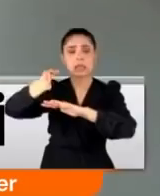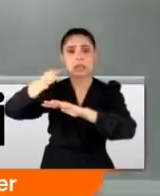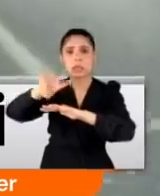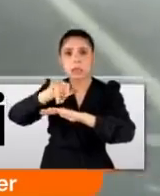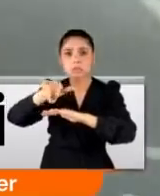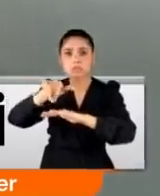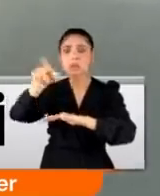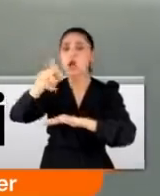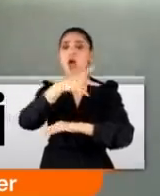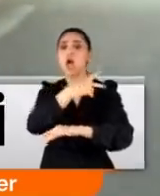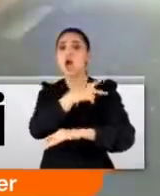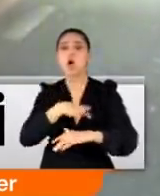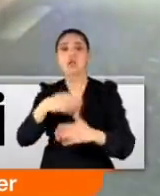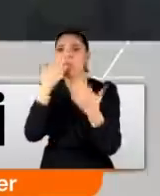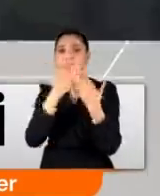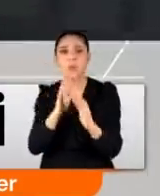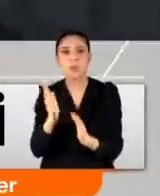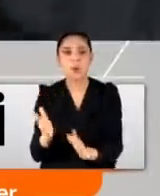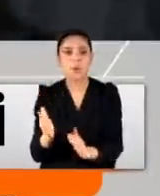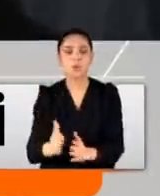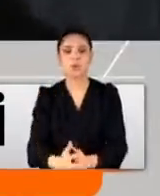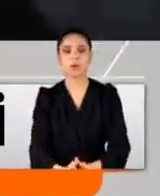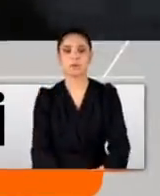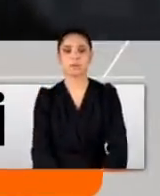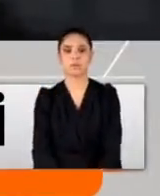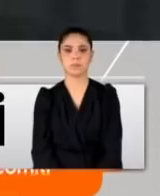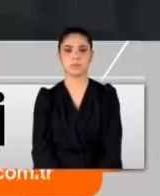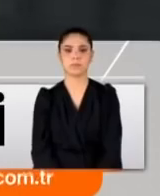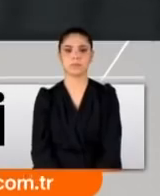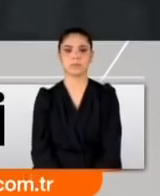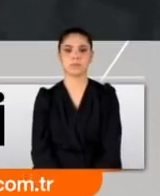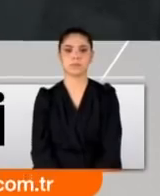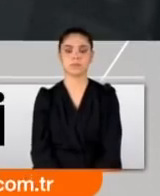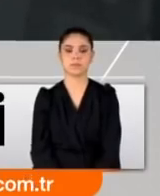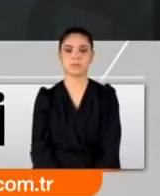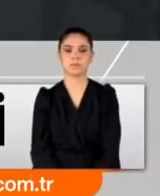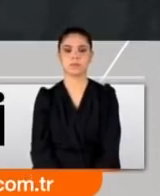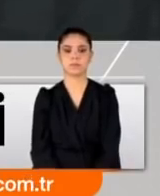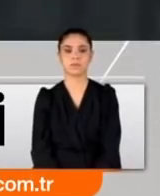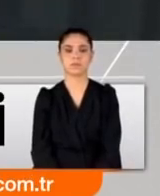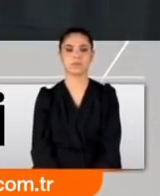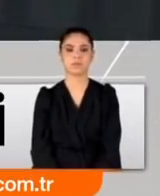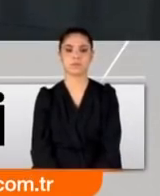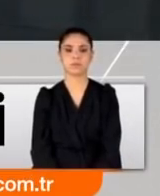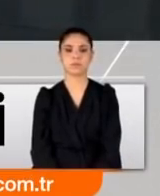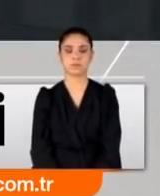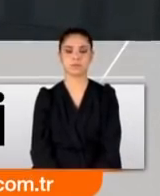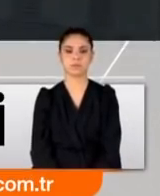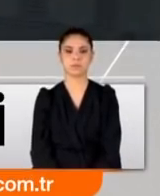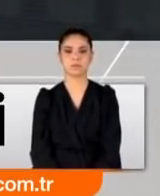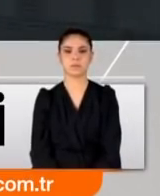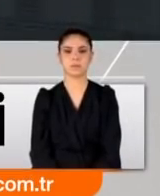ama otobüsün yerinde yerlere sıyordu. Sabah ben işe gittim, araba yoktu orada. Cipres'ten baktık, aracın burada olduğunu gördük. Sonra